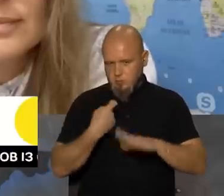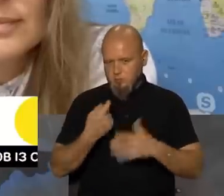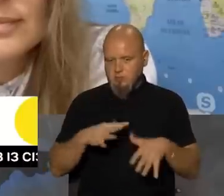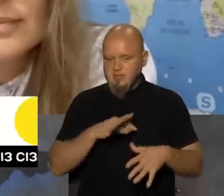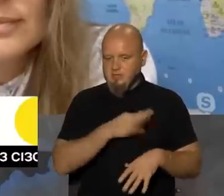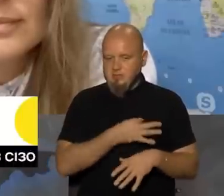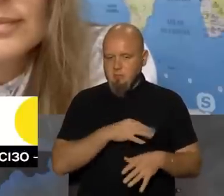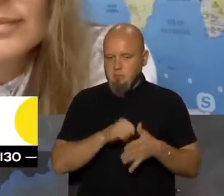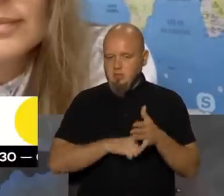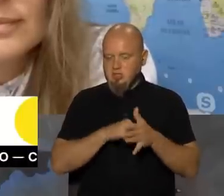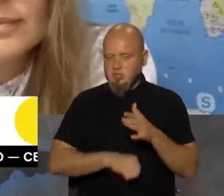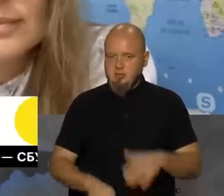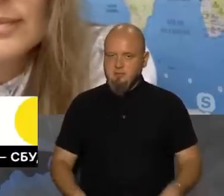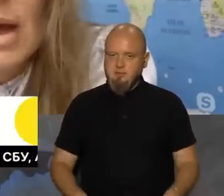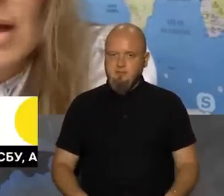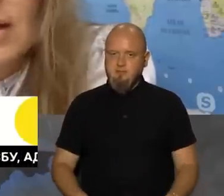вже слідством причини?